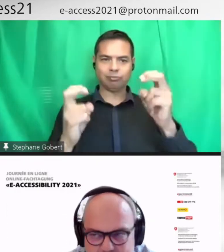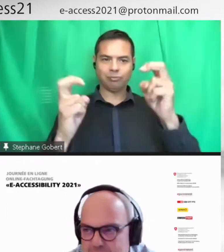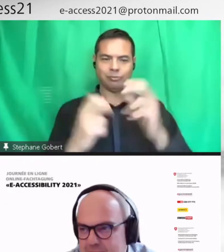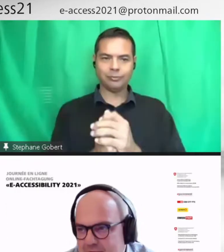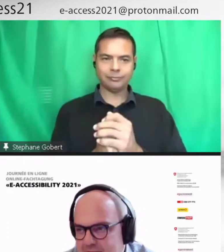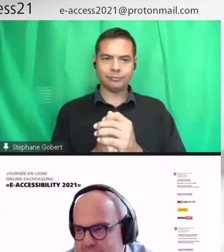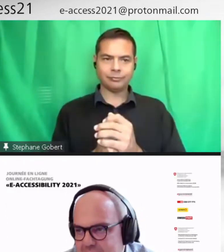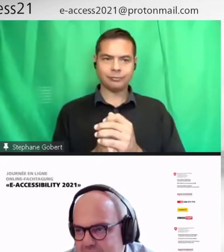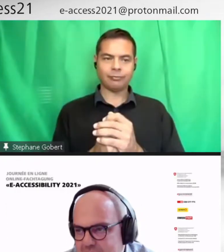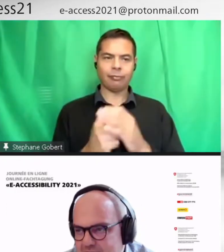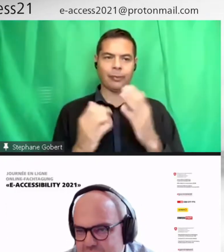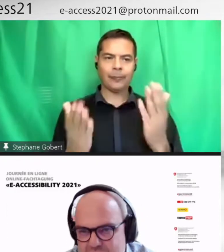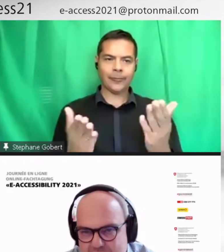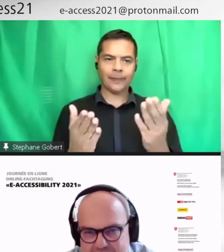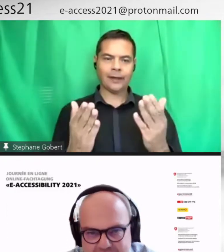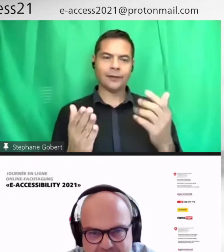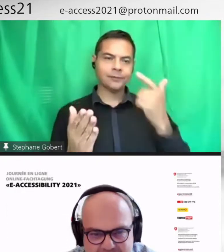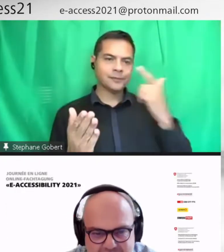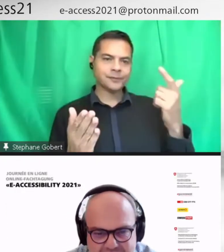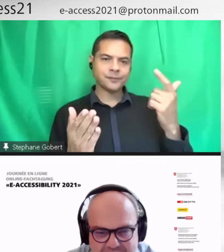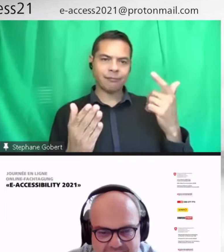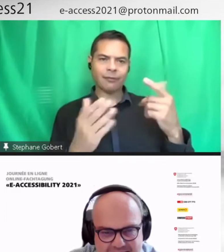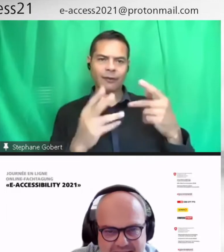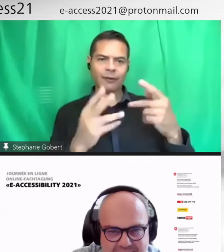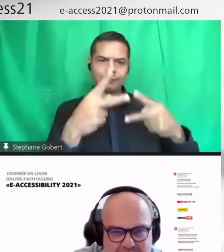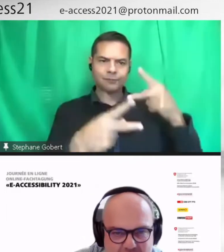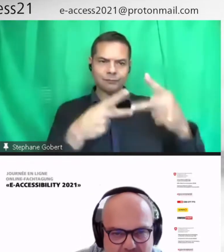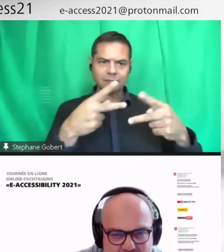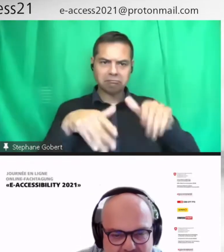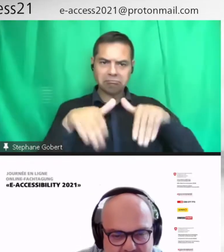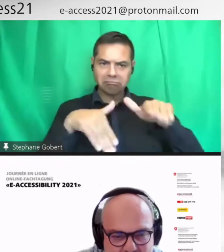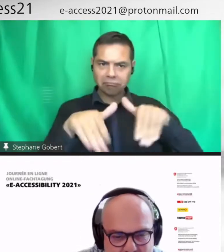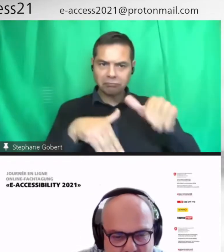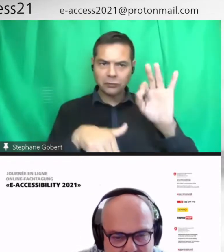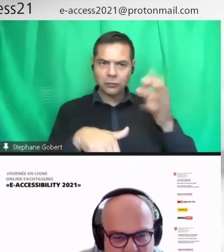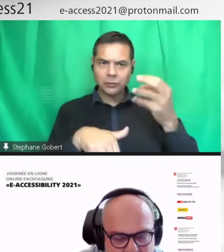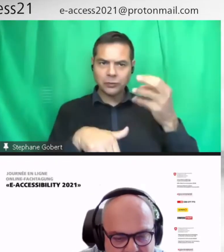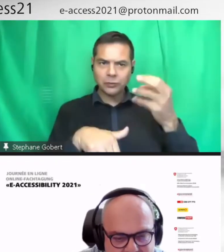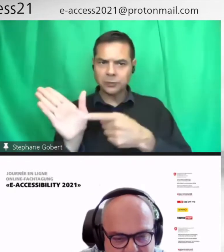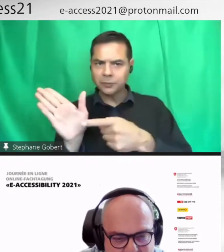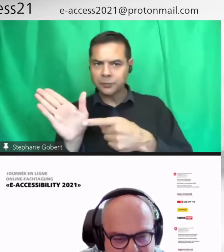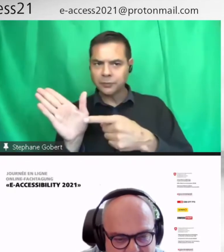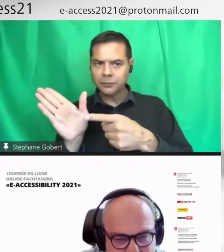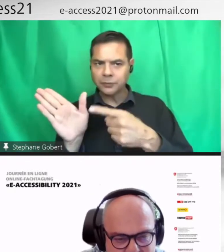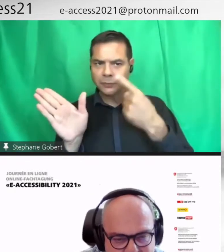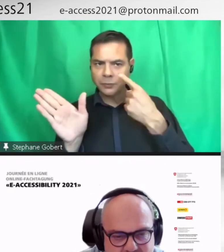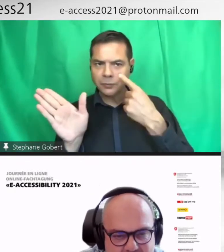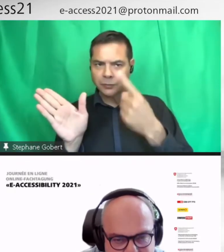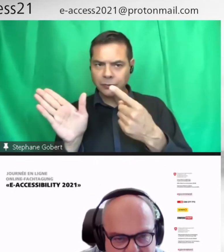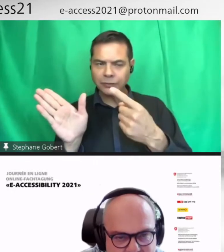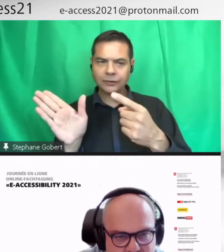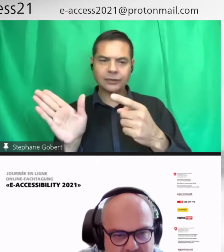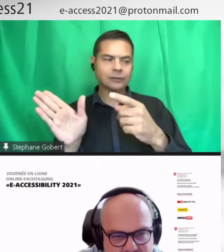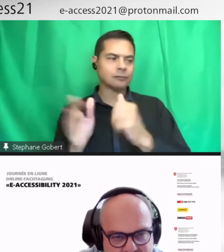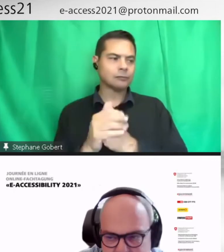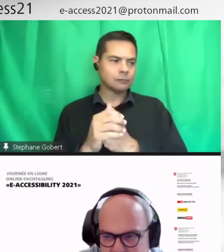fois. Non, ça ne marche toujours pas. Est-ce que c'est activé? Je vais juste dire un petit mot sur le CSPS. Donc, qui est